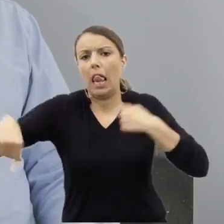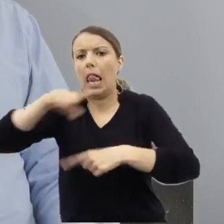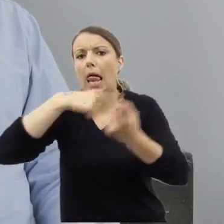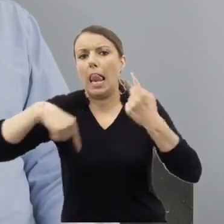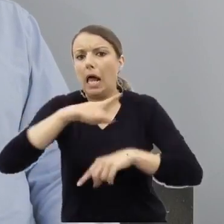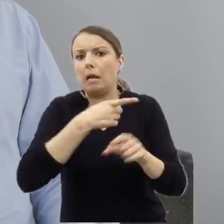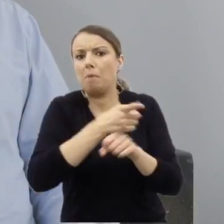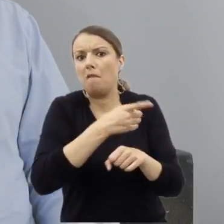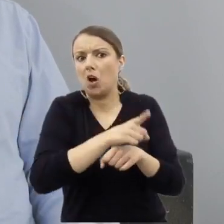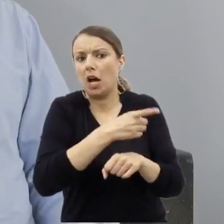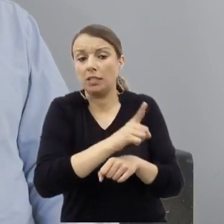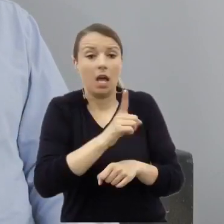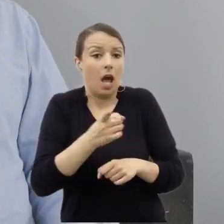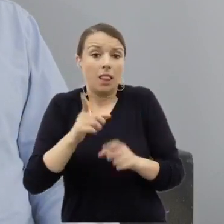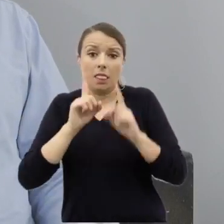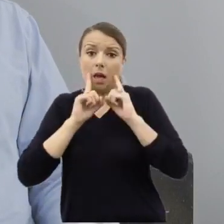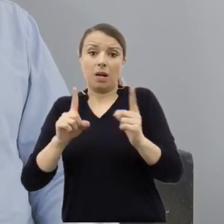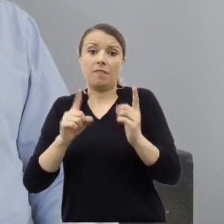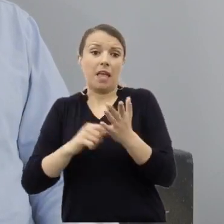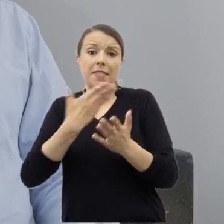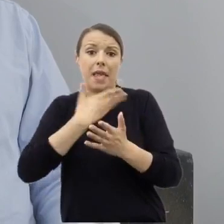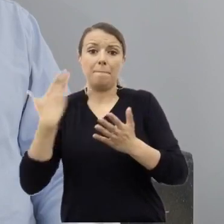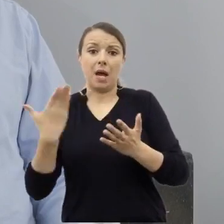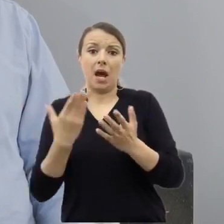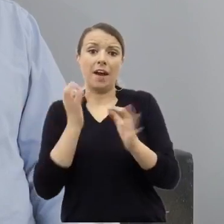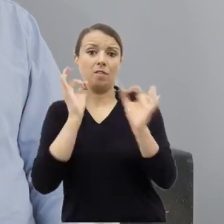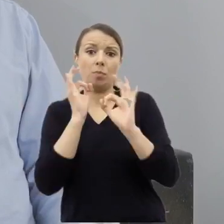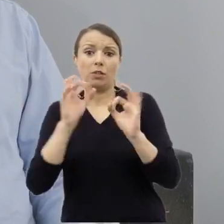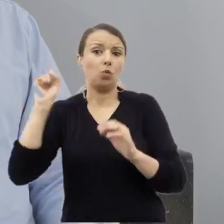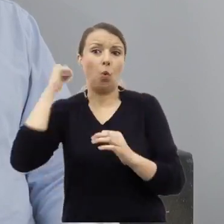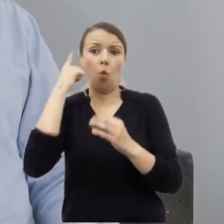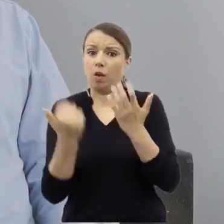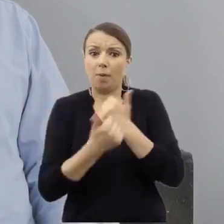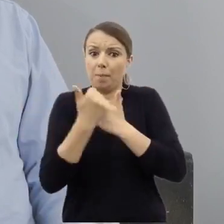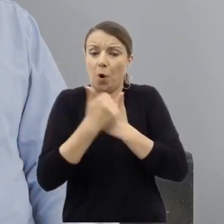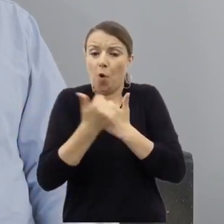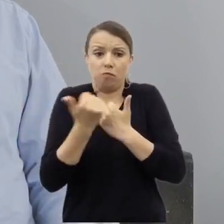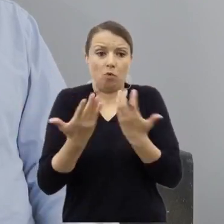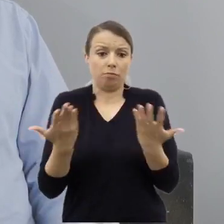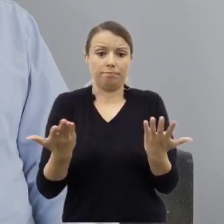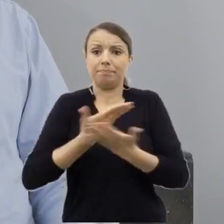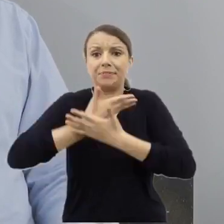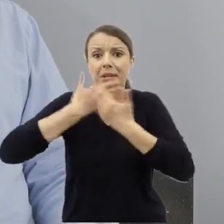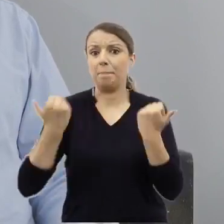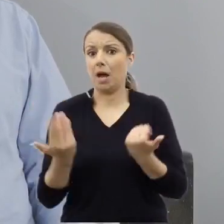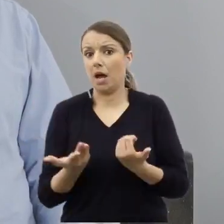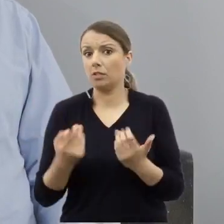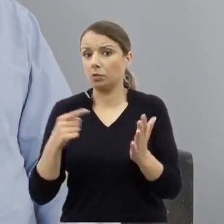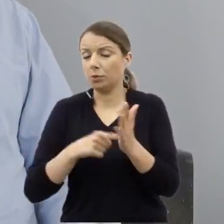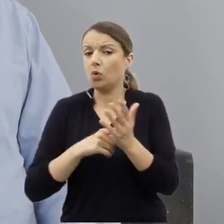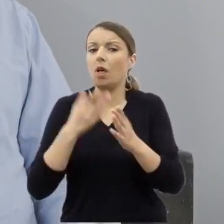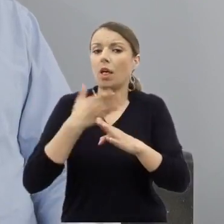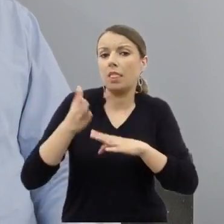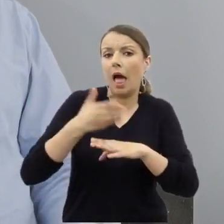podstaw źródłowych, żeby traktować ją nadal jako